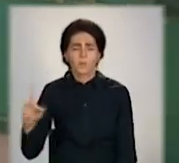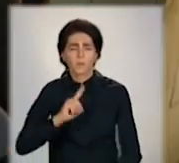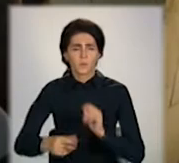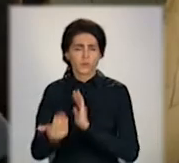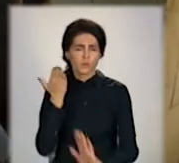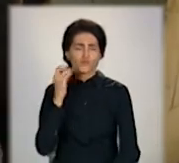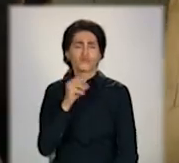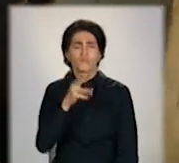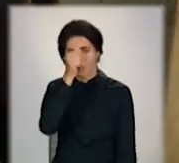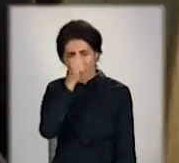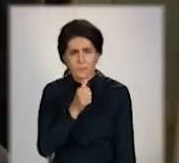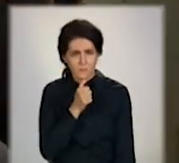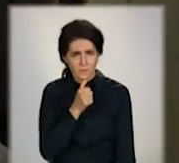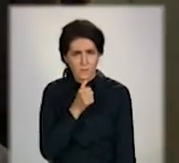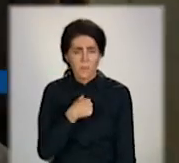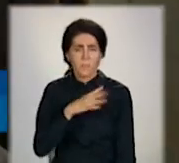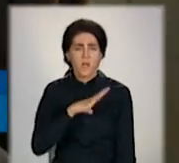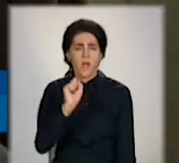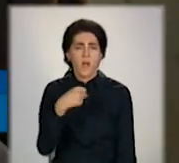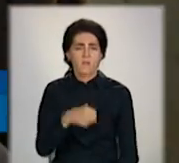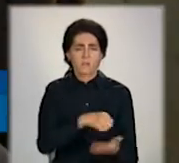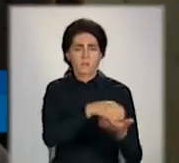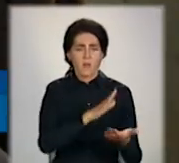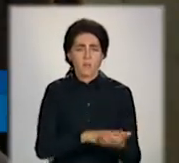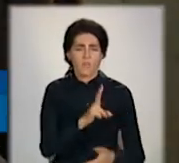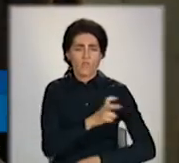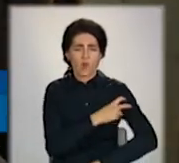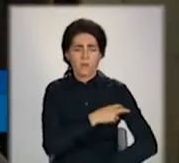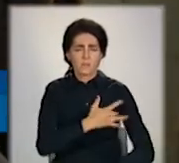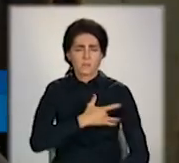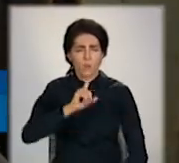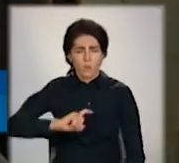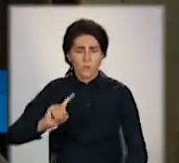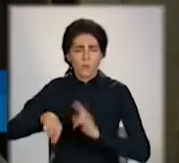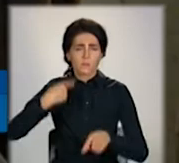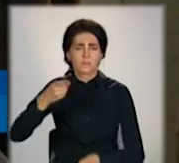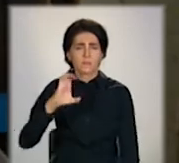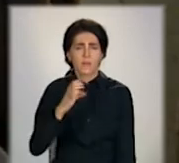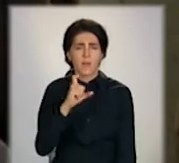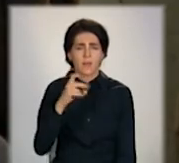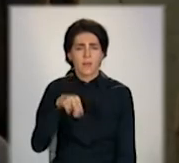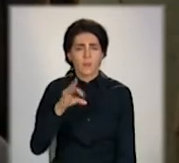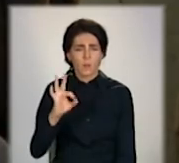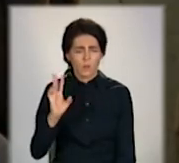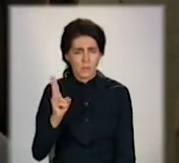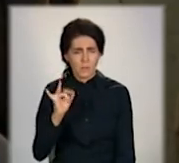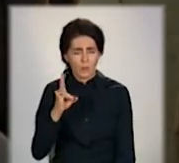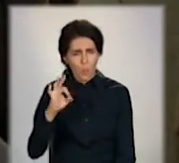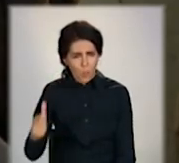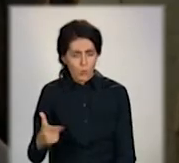місяць. Ми записувалися ще з августа, щоб потрапити в кардіологу. І кандидокринологу на сьогоднішу середу. А то бачити педіатру, йти ще.